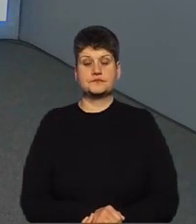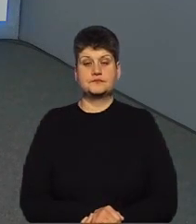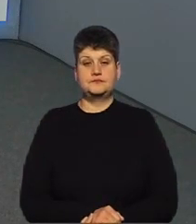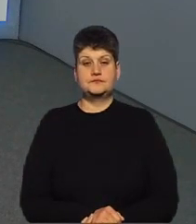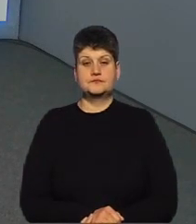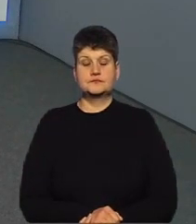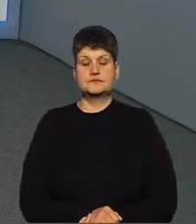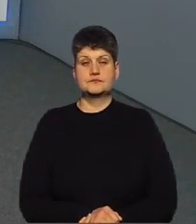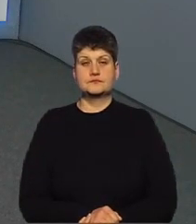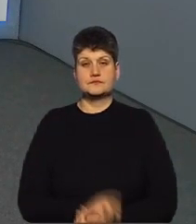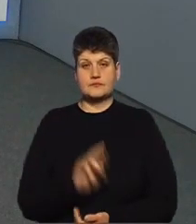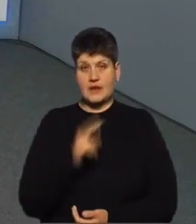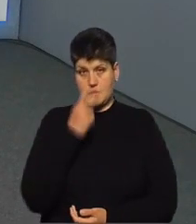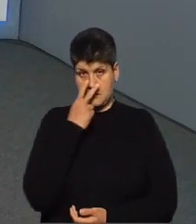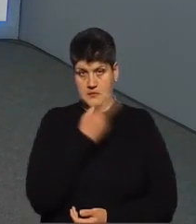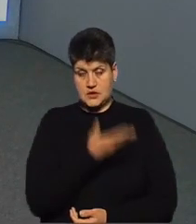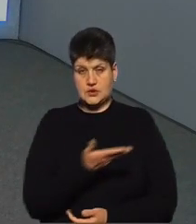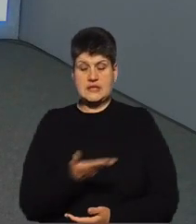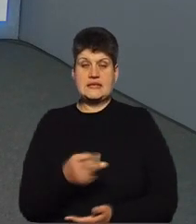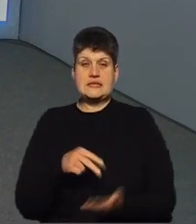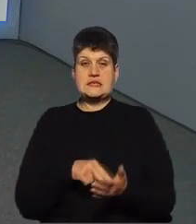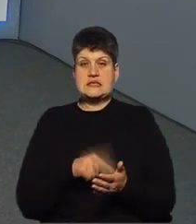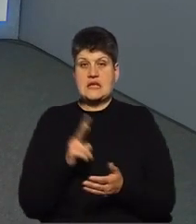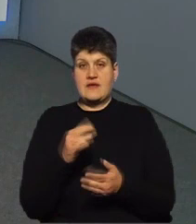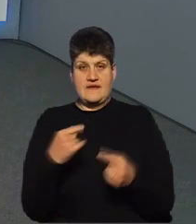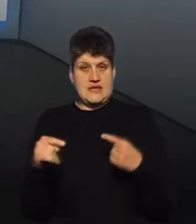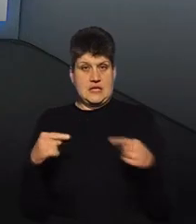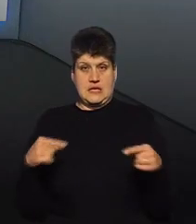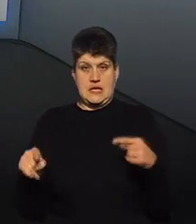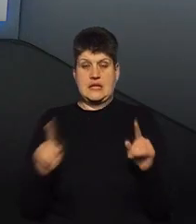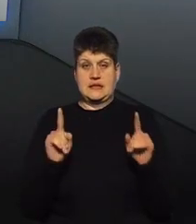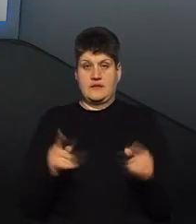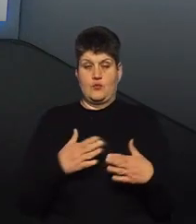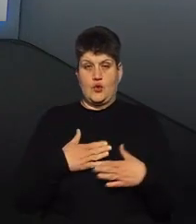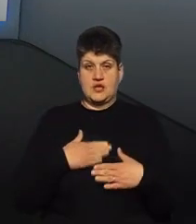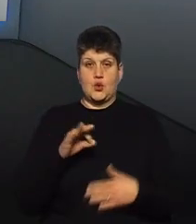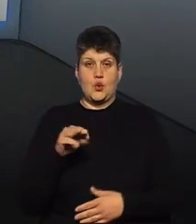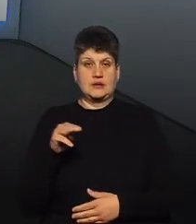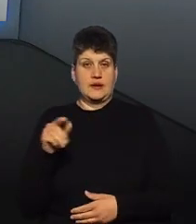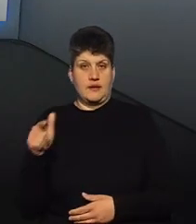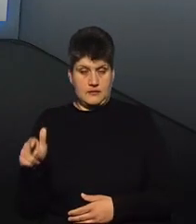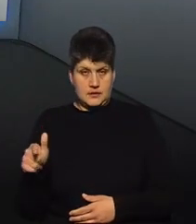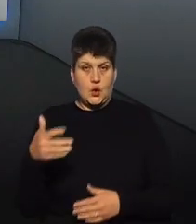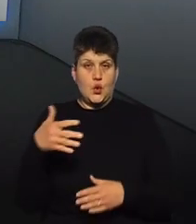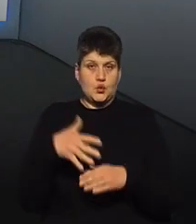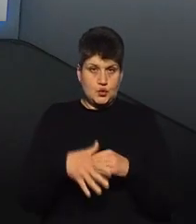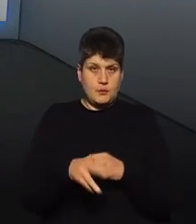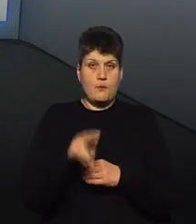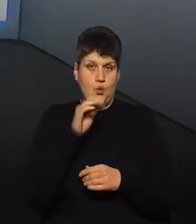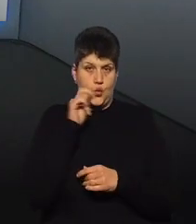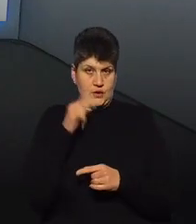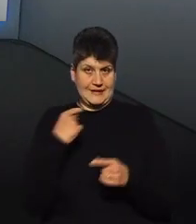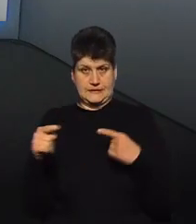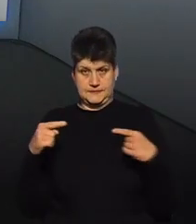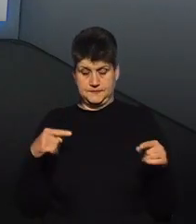Як бачимо, що ставки все-таки відрізняються навіть по нашій ОТГ, так? І так само розумію, що і по Україні. А